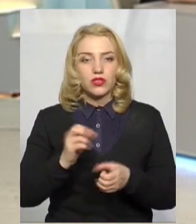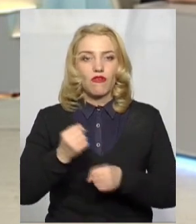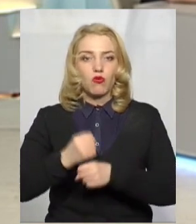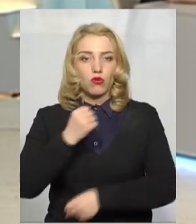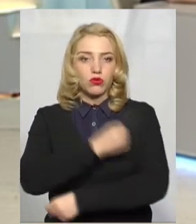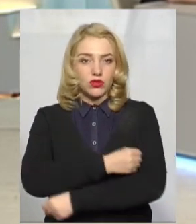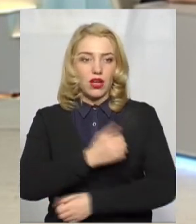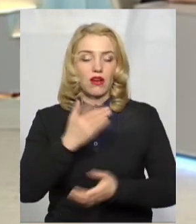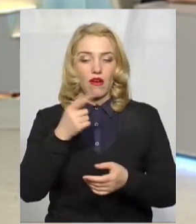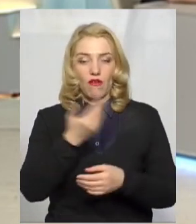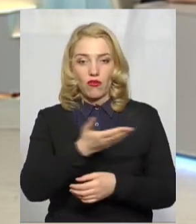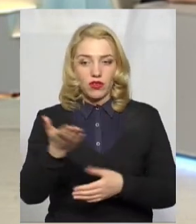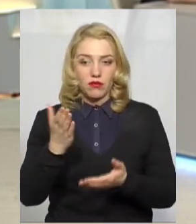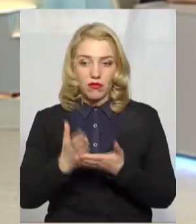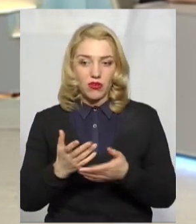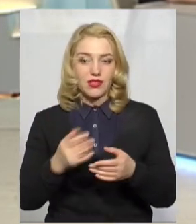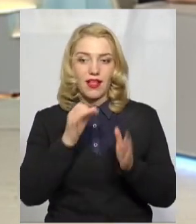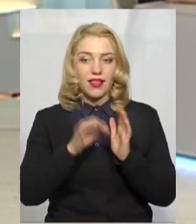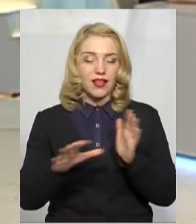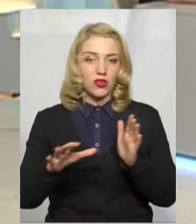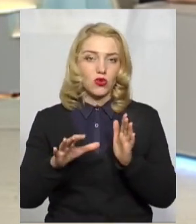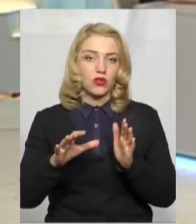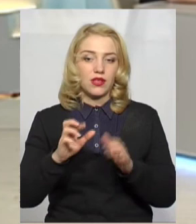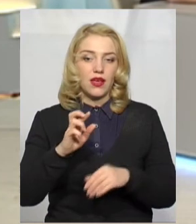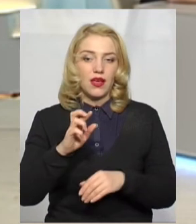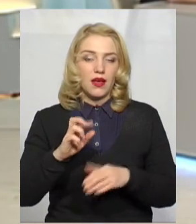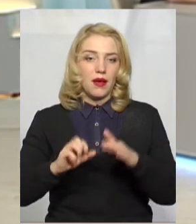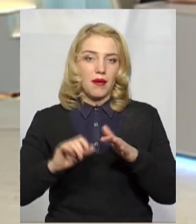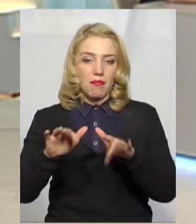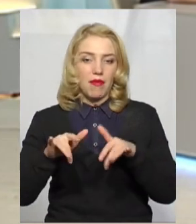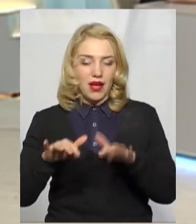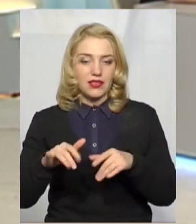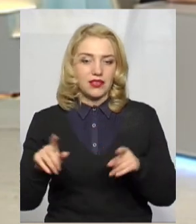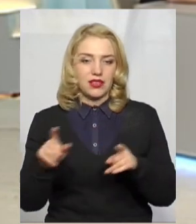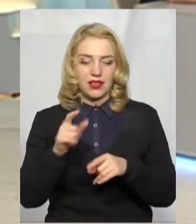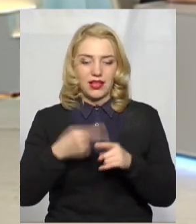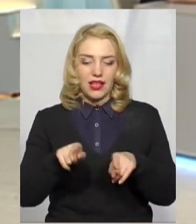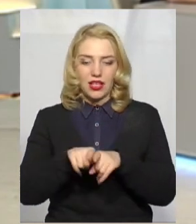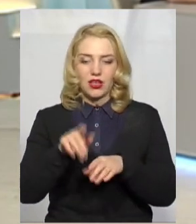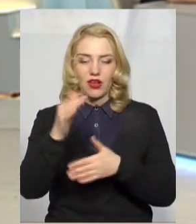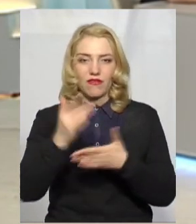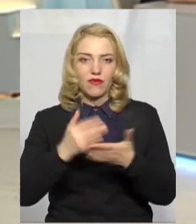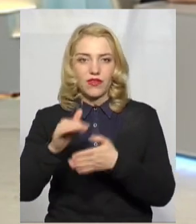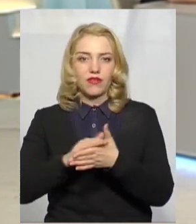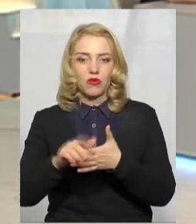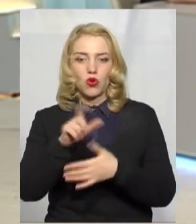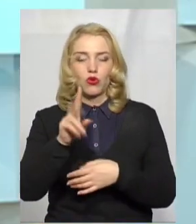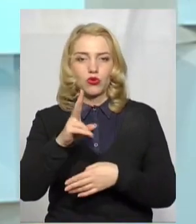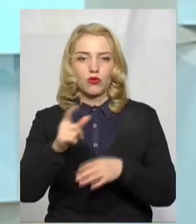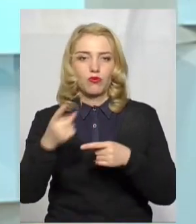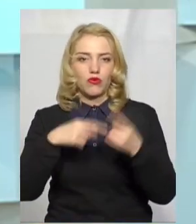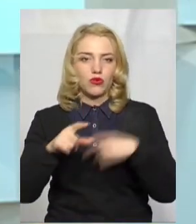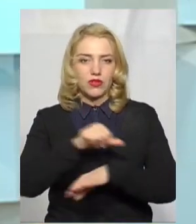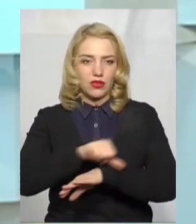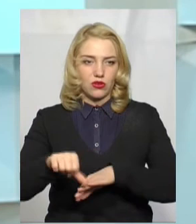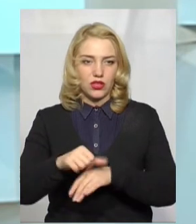електронні бази у тих громадян, які перебувають, чи повинні перебувати на самоізоляції, чи яким чином можуть перевірити? Так, всі громадяни